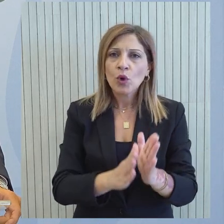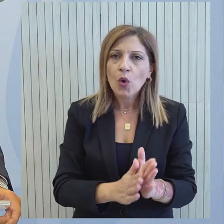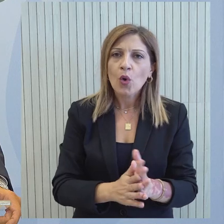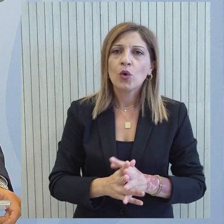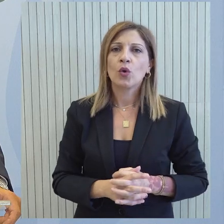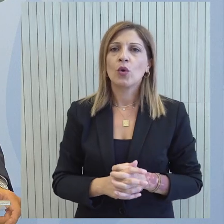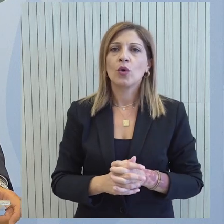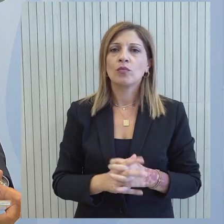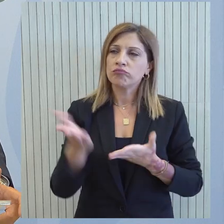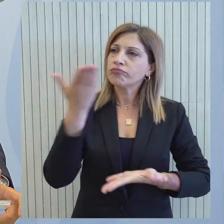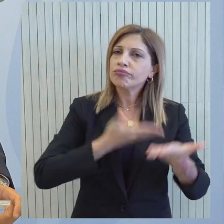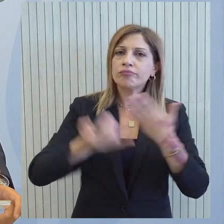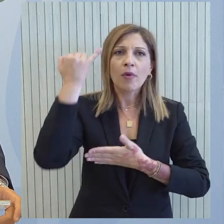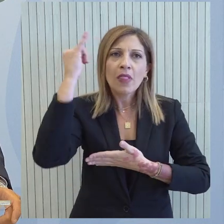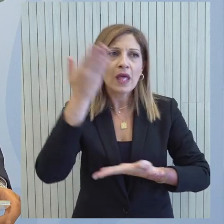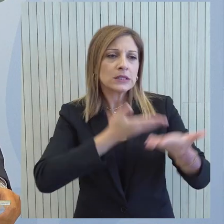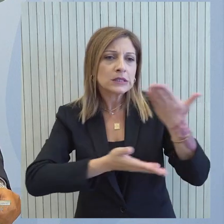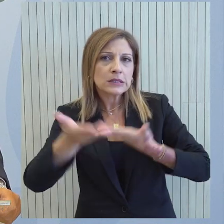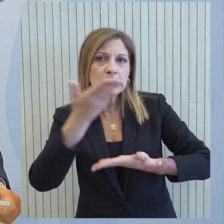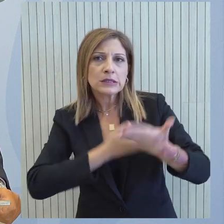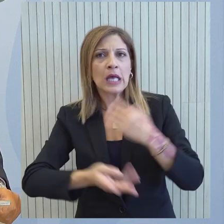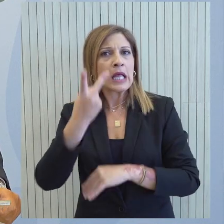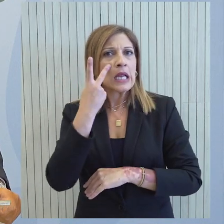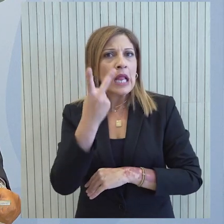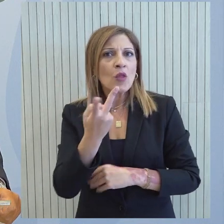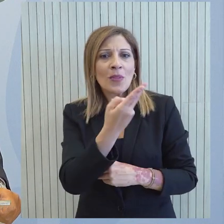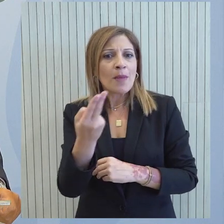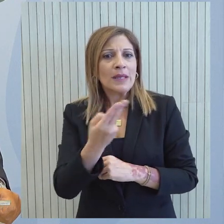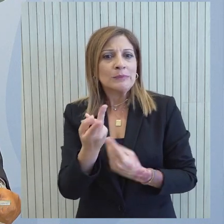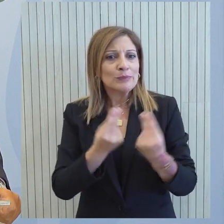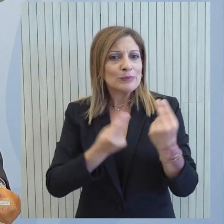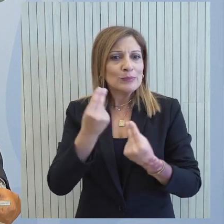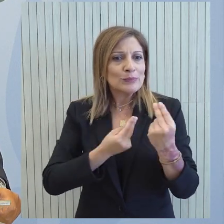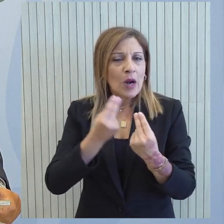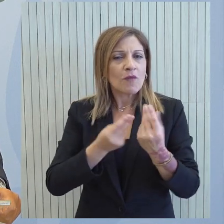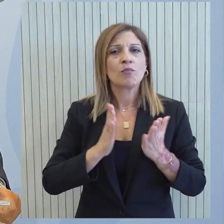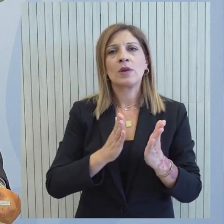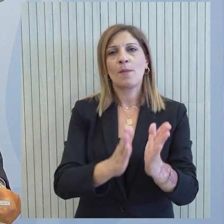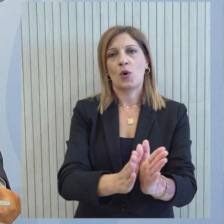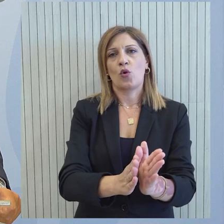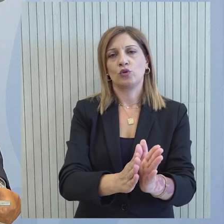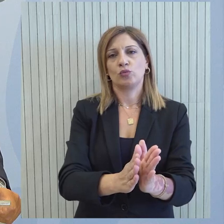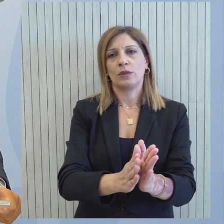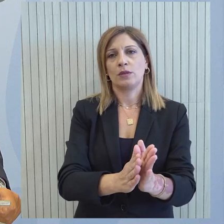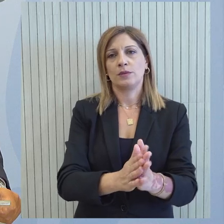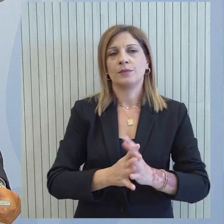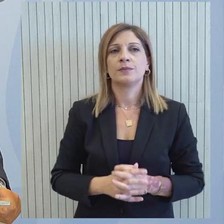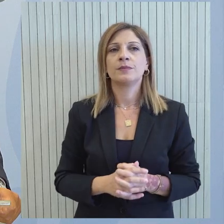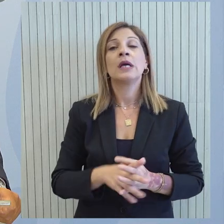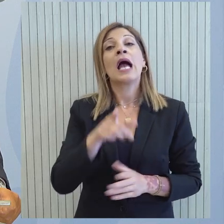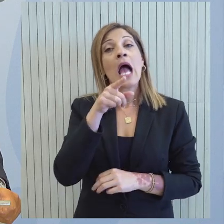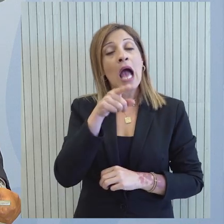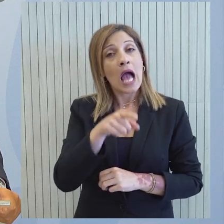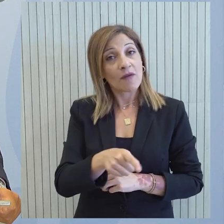ανταλλαγή απόψεων ως προς τα ζητήματα τα οποία χρήζουν σε αυτό το στάδιο της συζήτησης